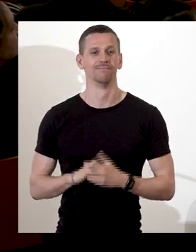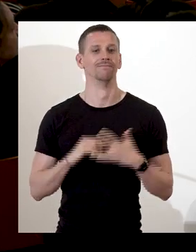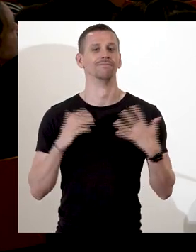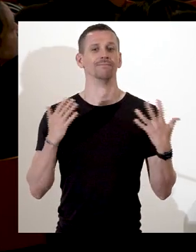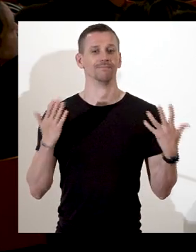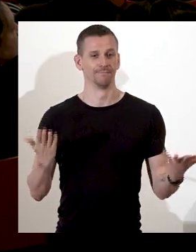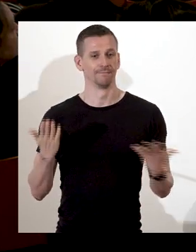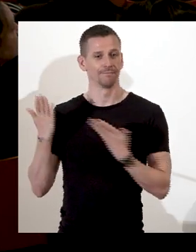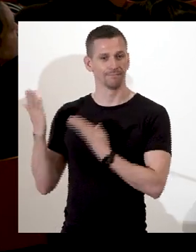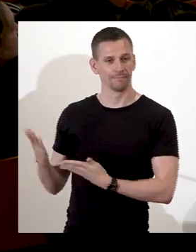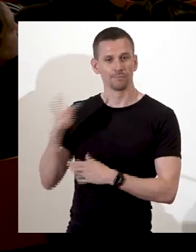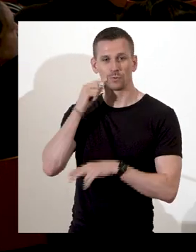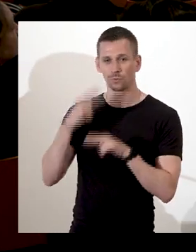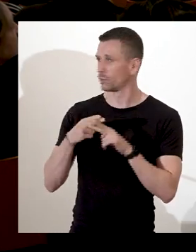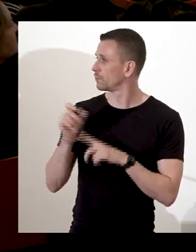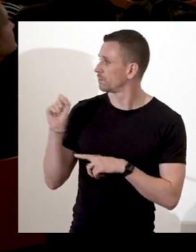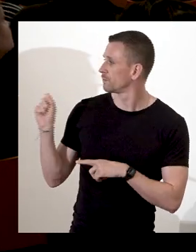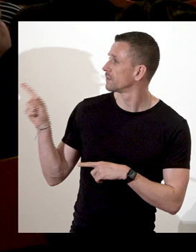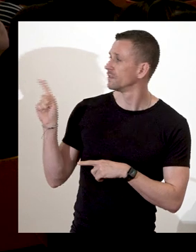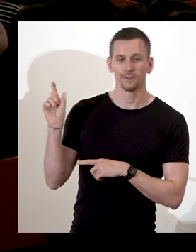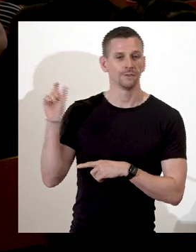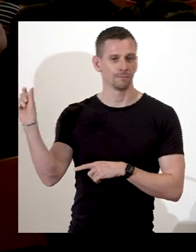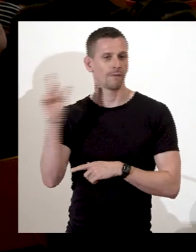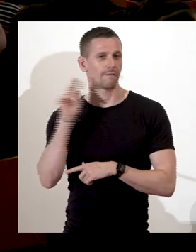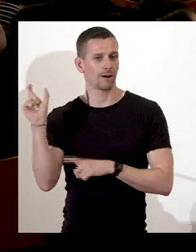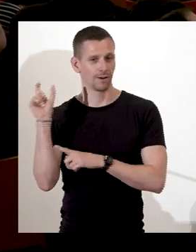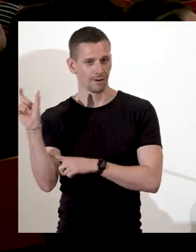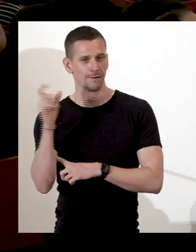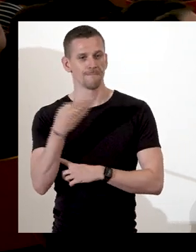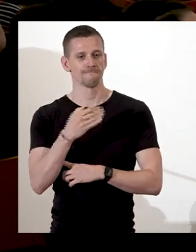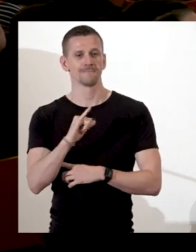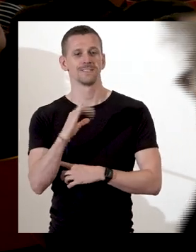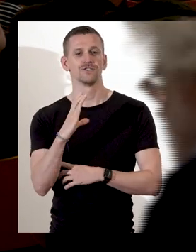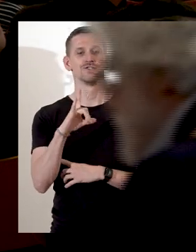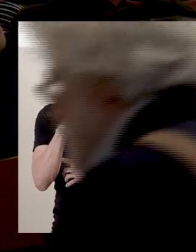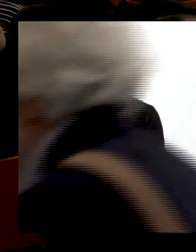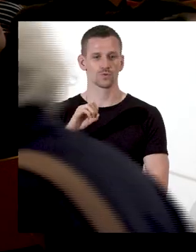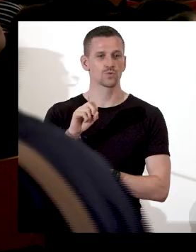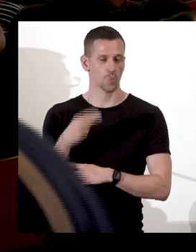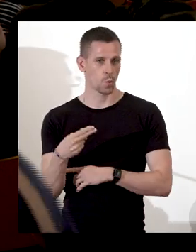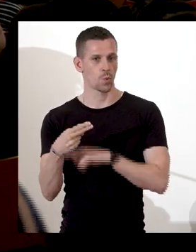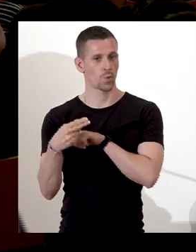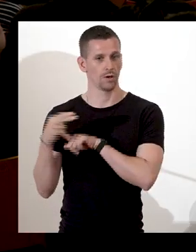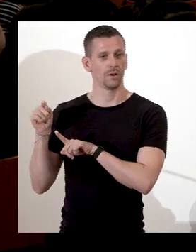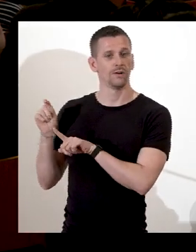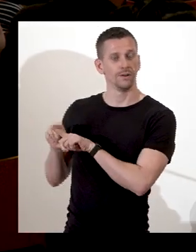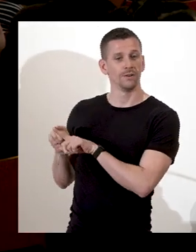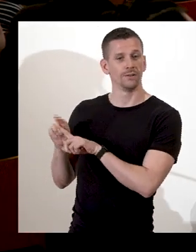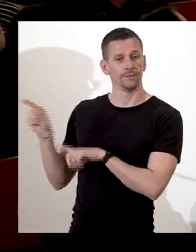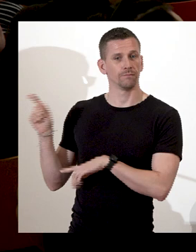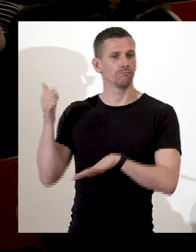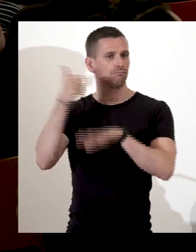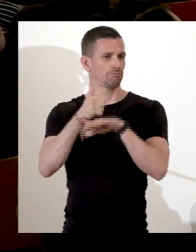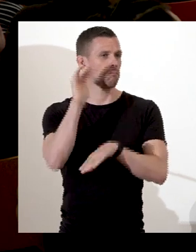en histoire à Nantes Université. Et avant de débuter les interventions, je souhaiterais présenter brièvement